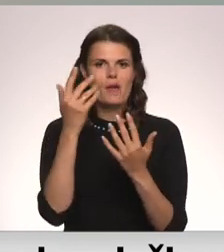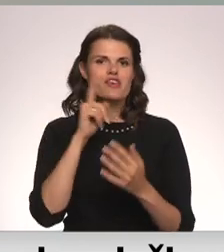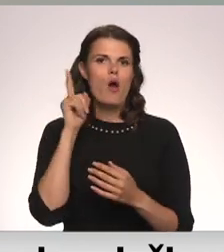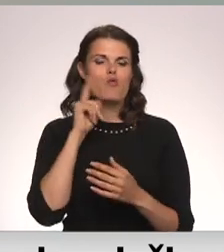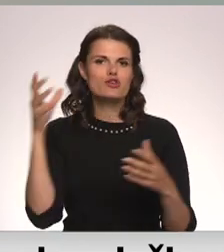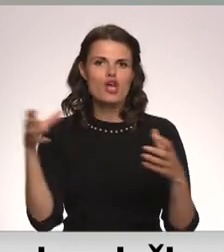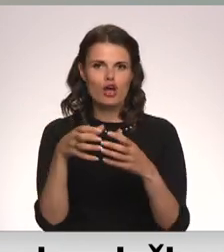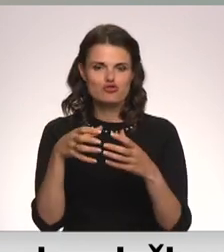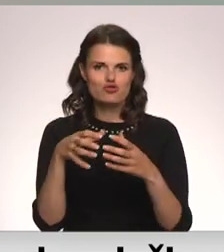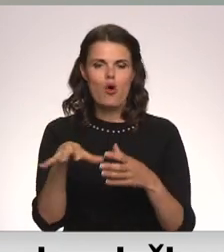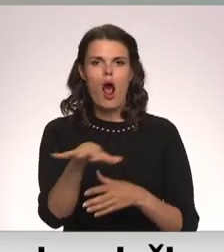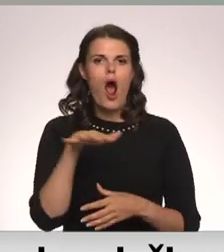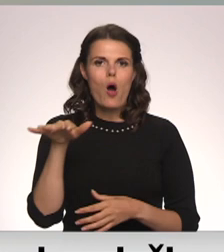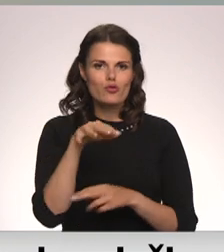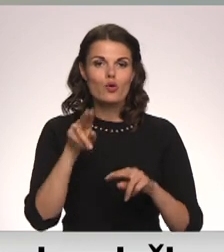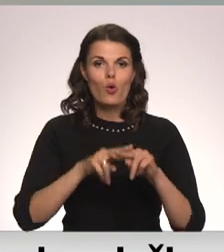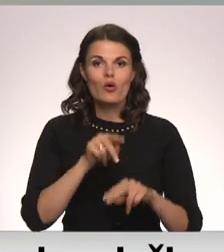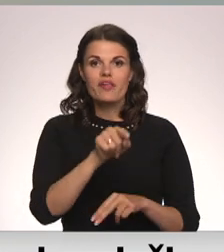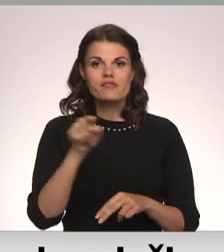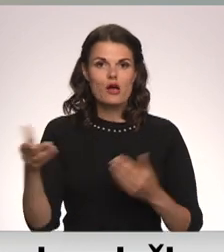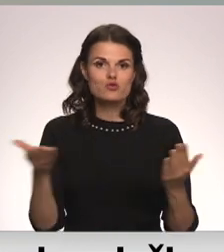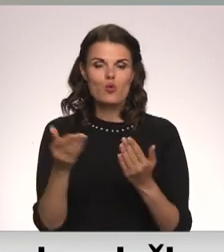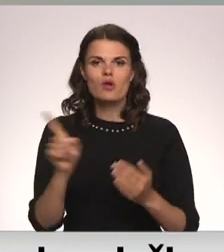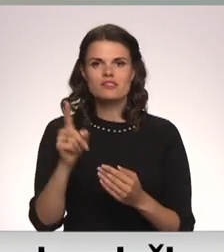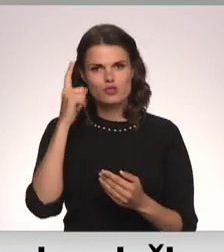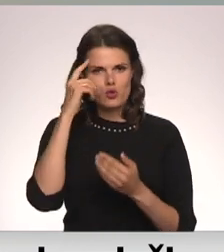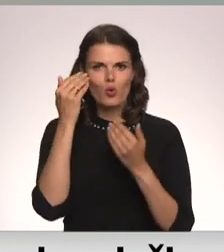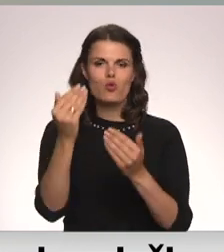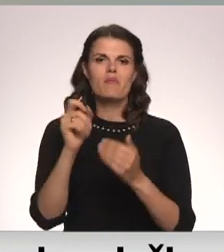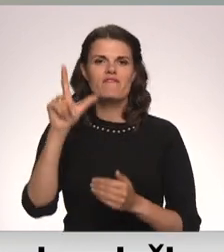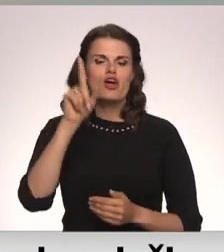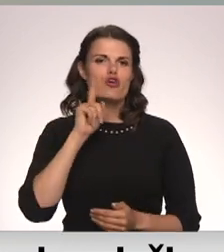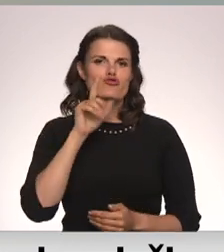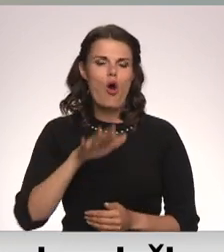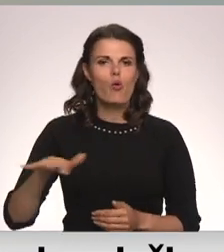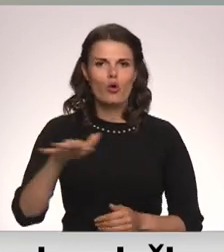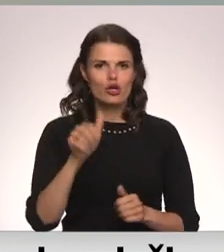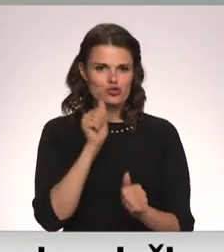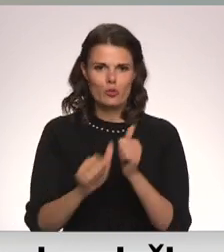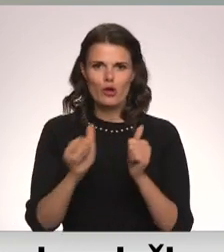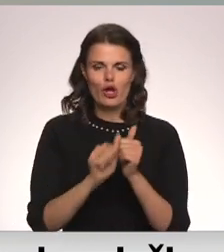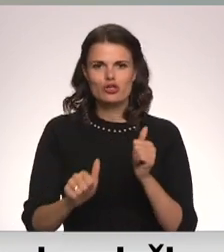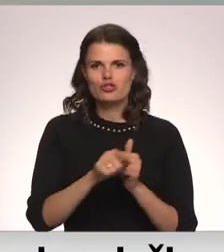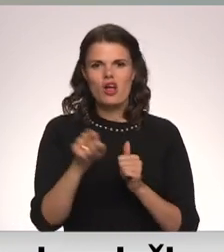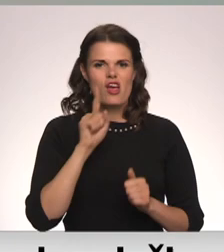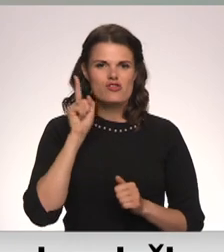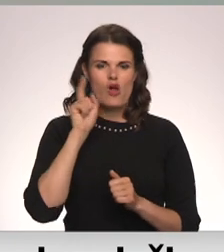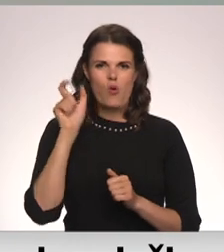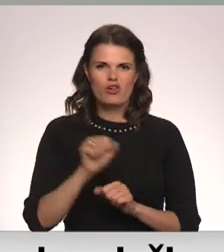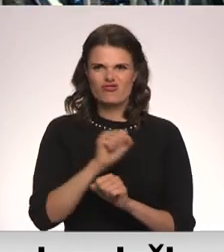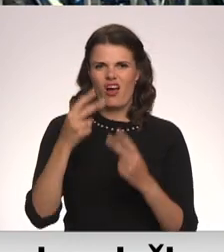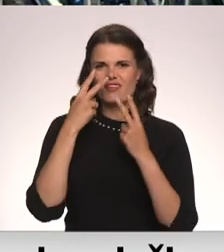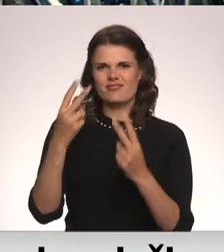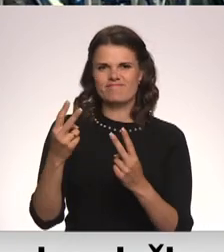Un tās, kuras ir, domātas uz jauniešu auditoriju pieši vien šie jaunieši viņās ātri vien